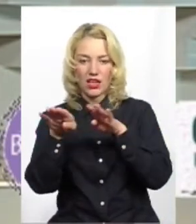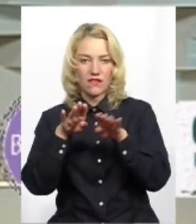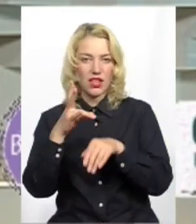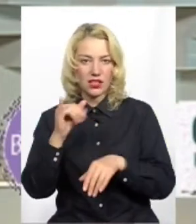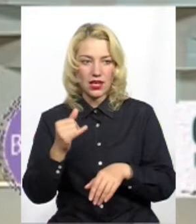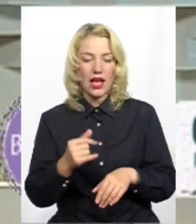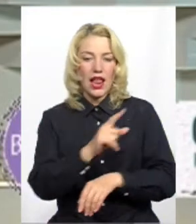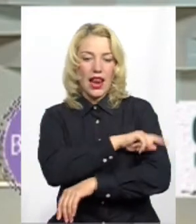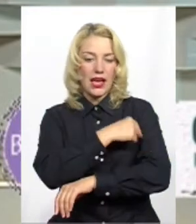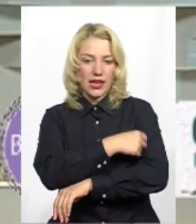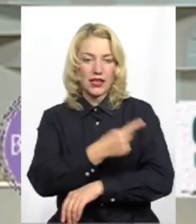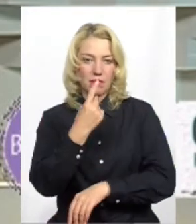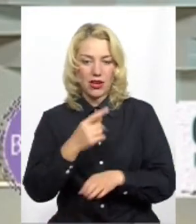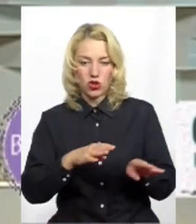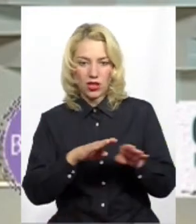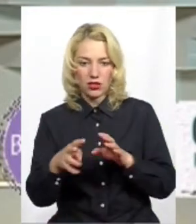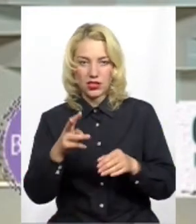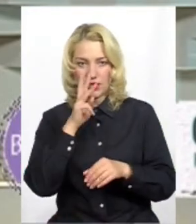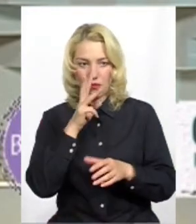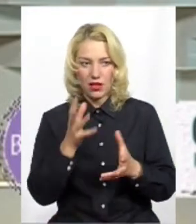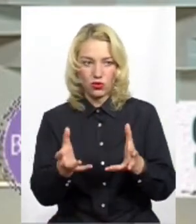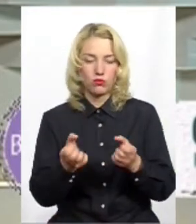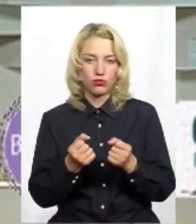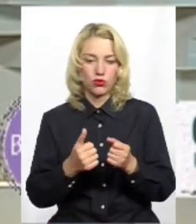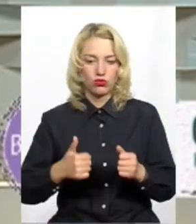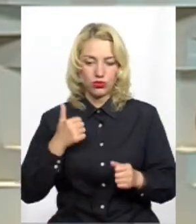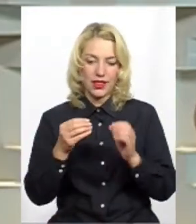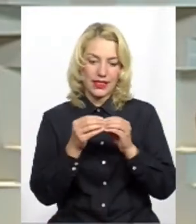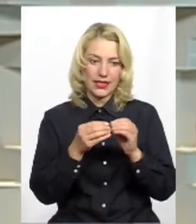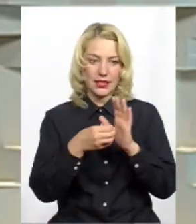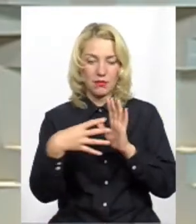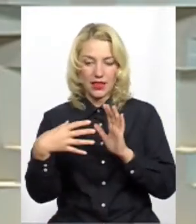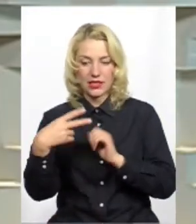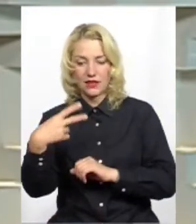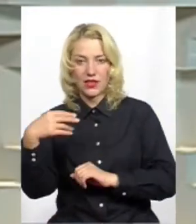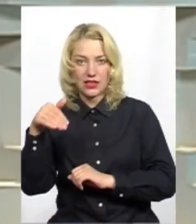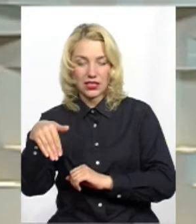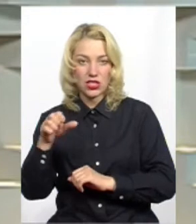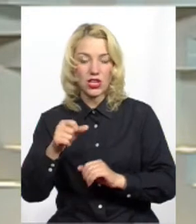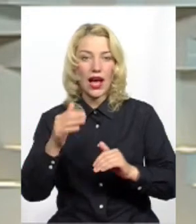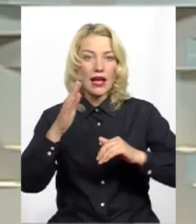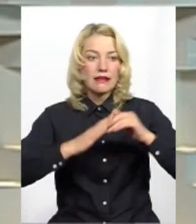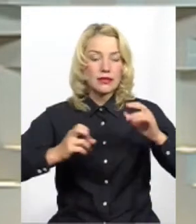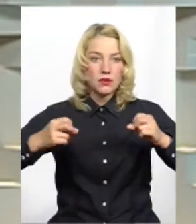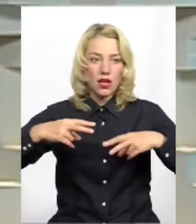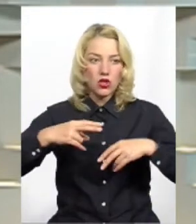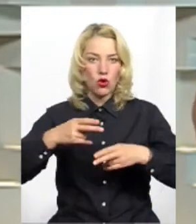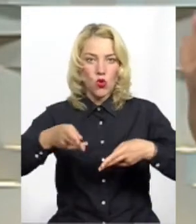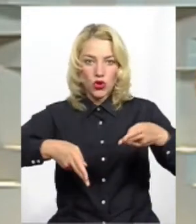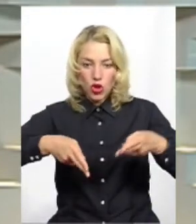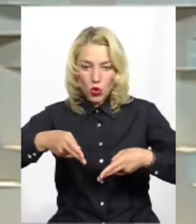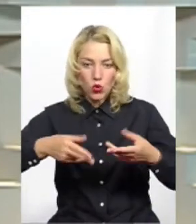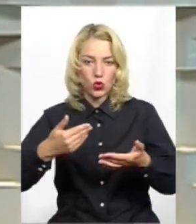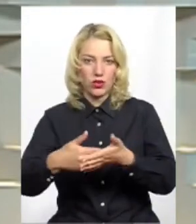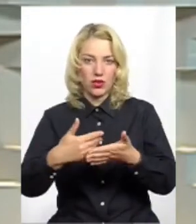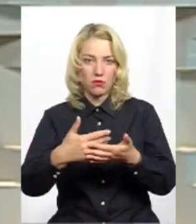першої ланки починають отримувати заробітну плату достойну 10, 15, а навіть 20 тисяч, а спеціалізовані лікарі, хірурги